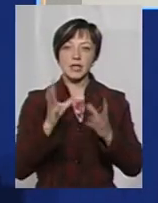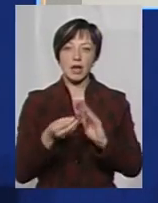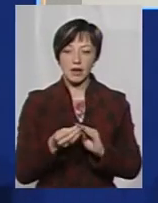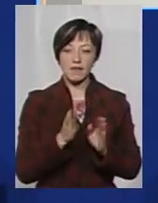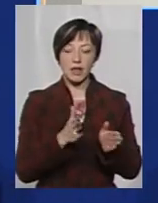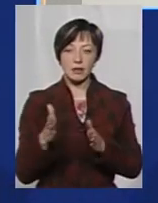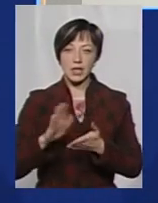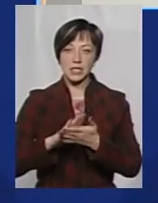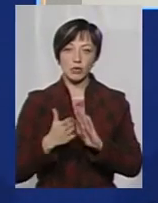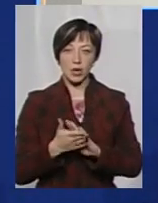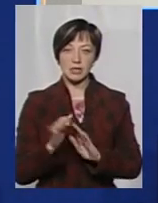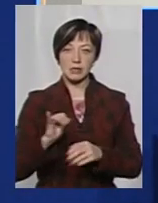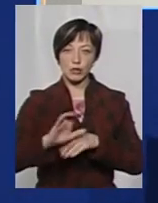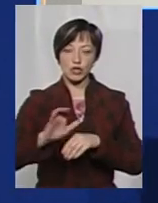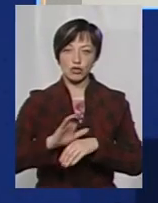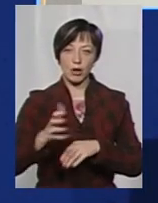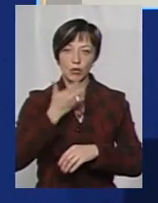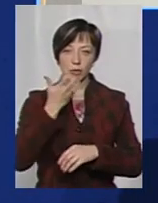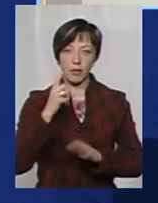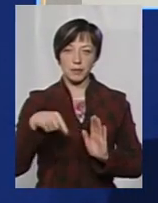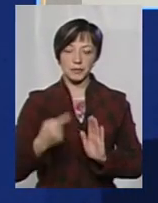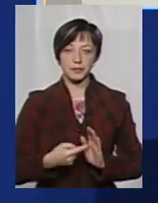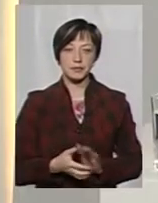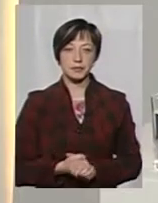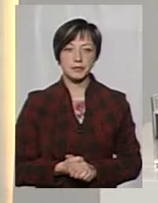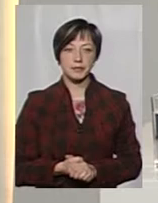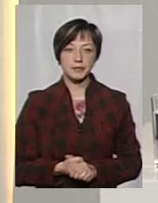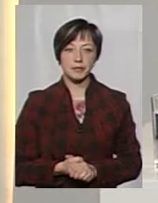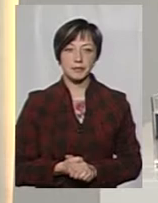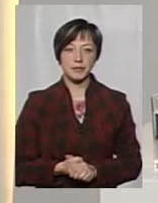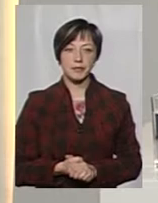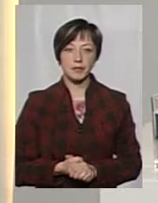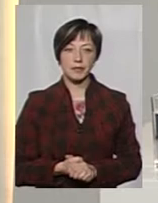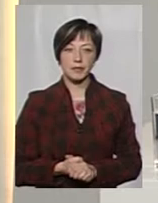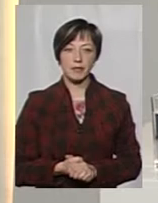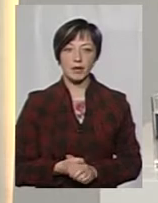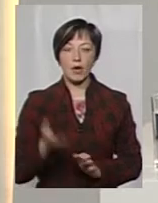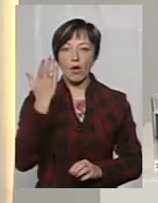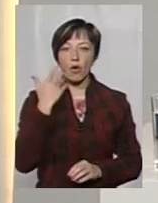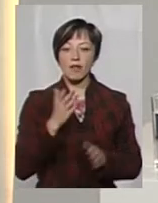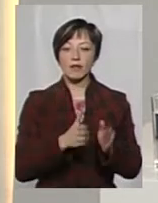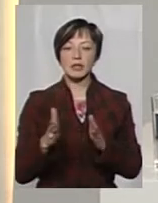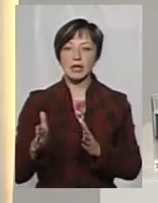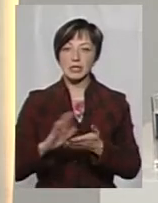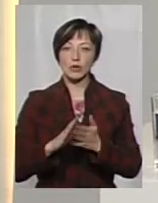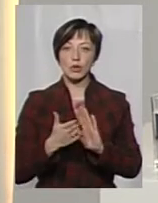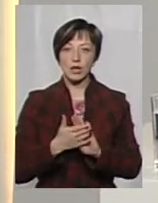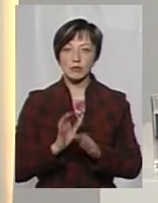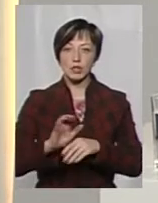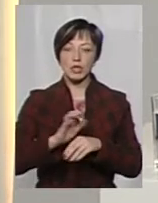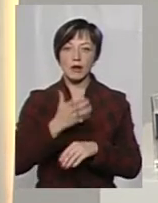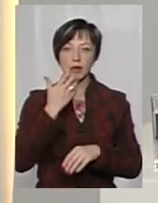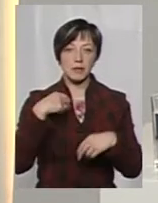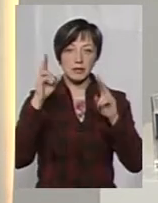владнається ця ситуація із постачальником тепла? Коли владнається ситуація з постачальником тепла, не знаємо, тому що ми ініціювали